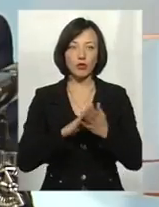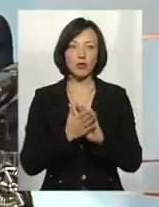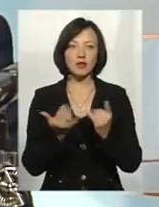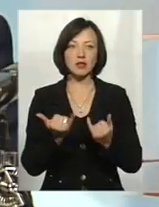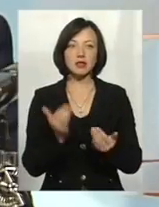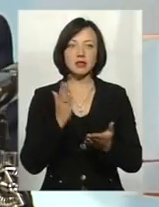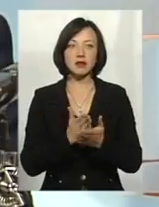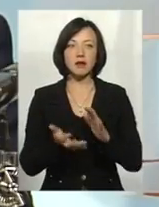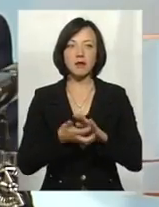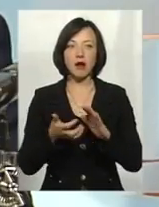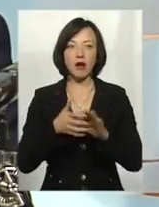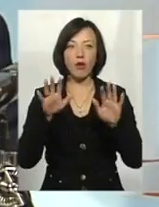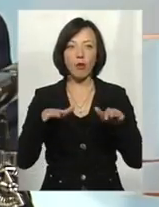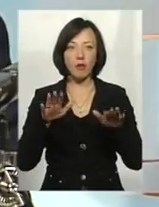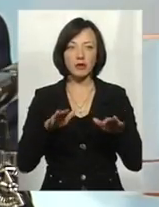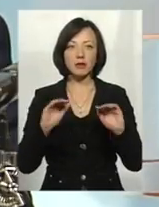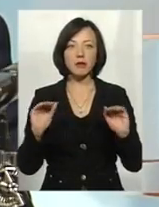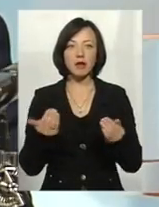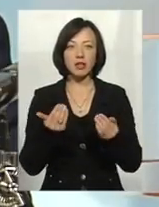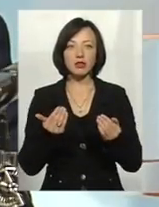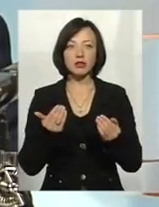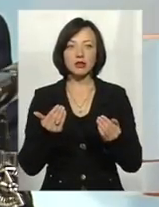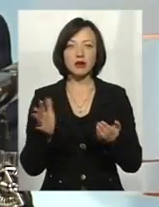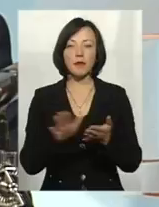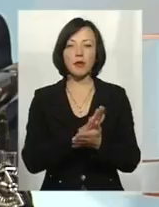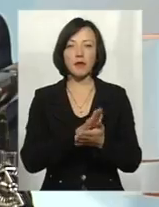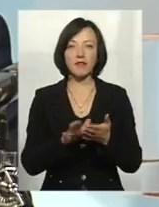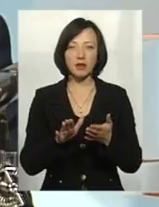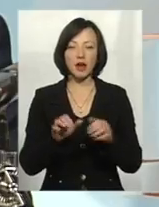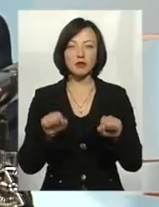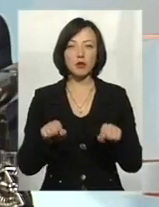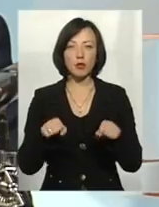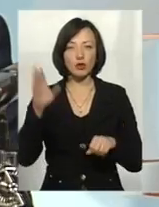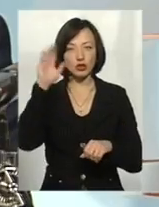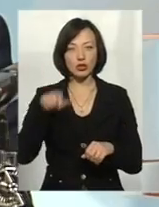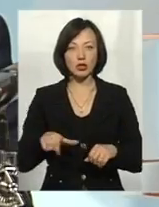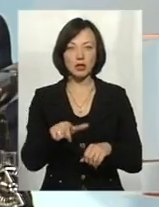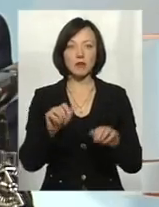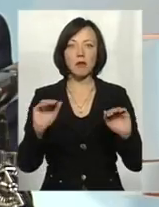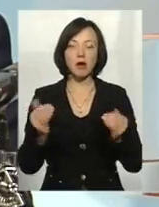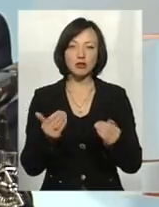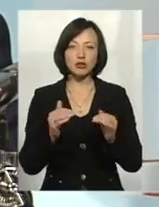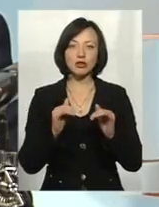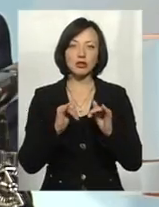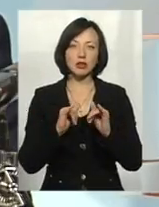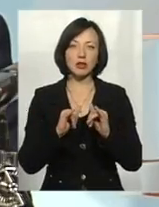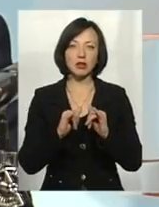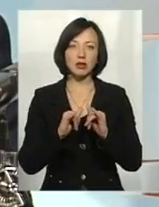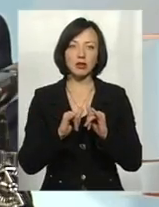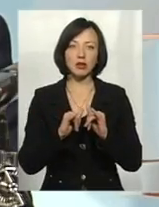склалися, брак опадів, менша промивна спроможність річки, менше розведення. І взагалі